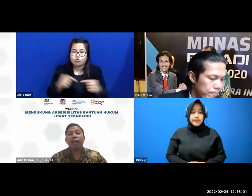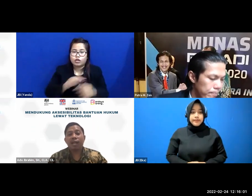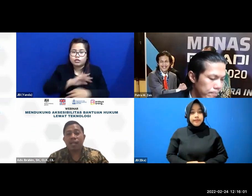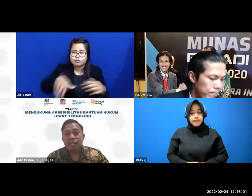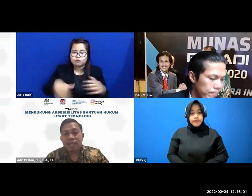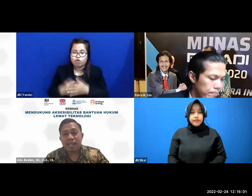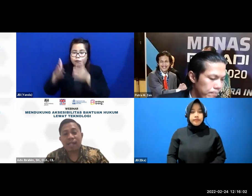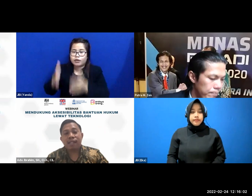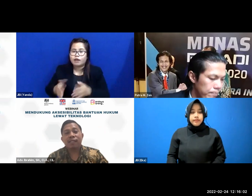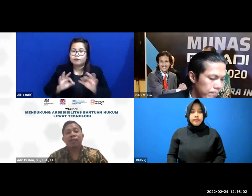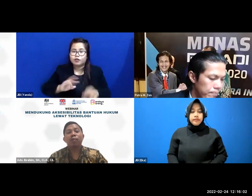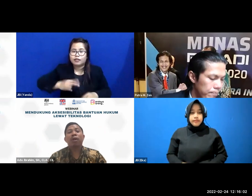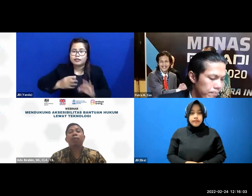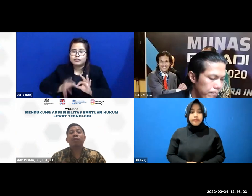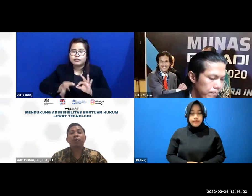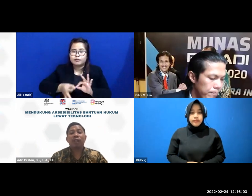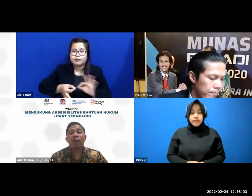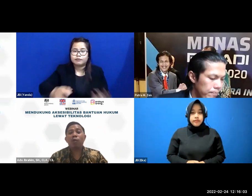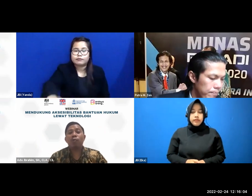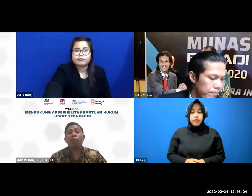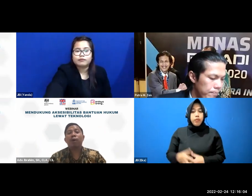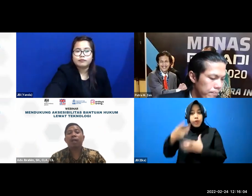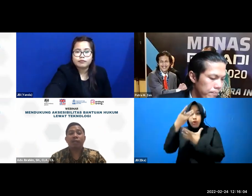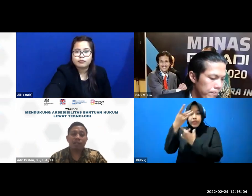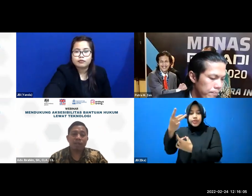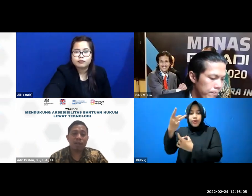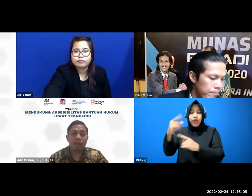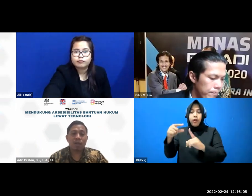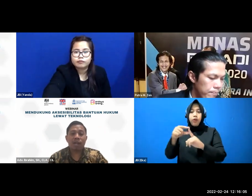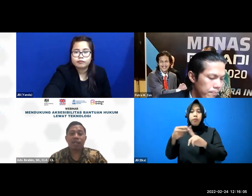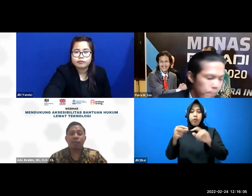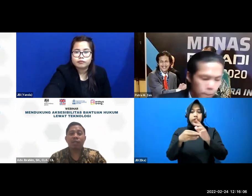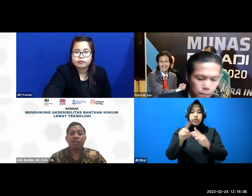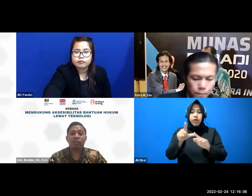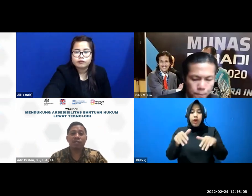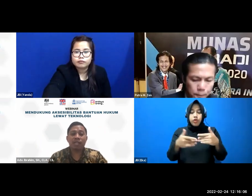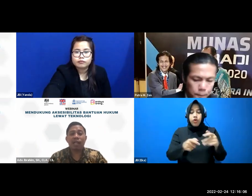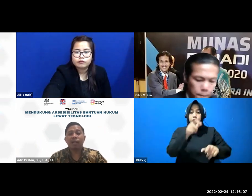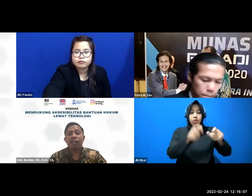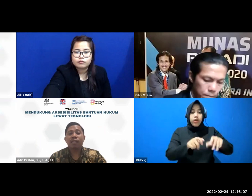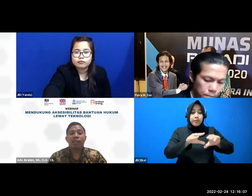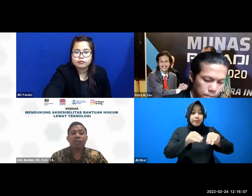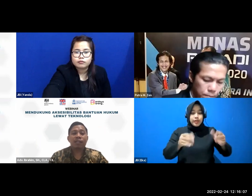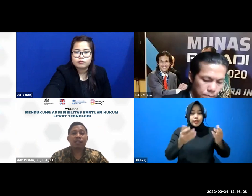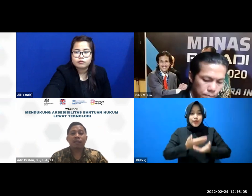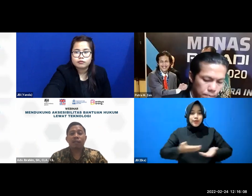semua pihak nah disitu para profesional maupun para orang-orang pekerja sosial